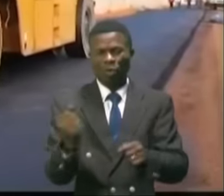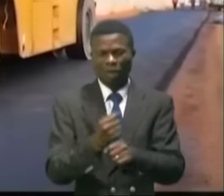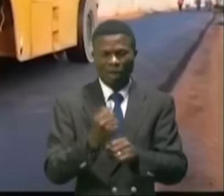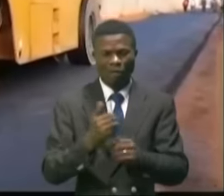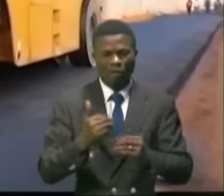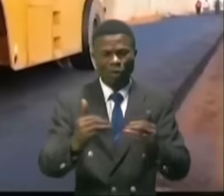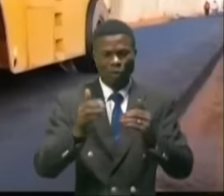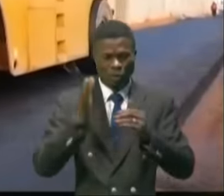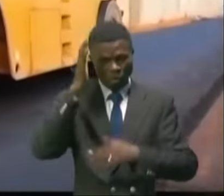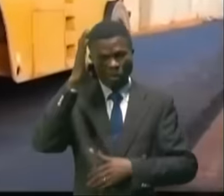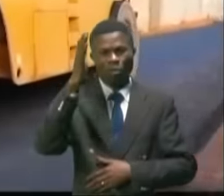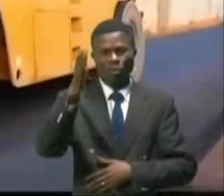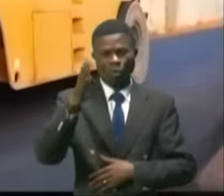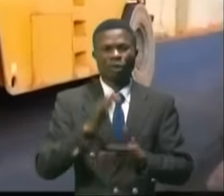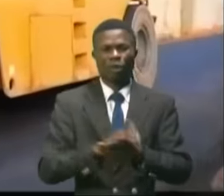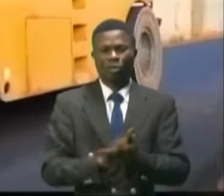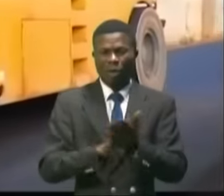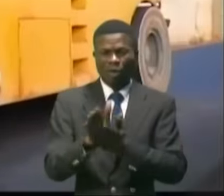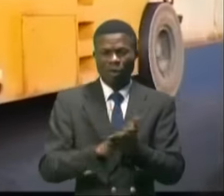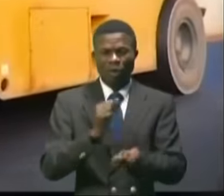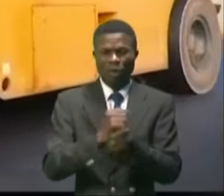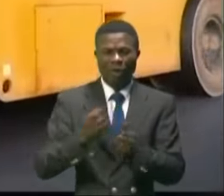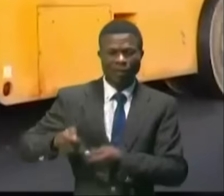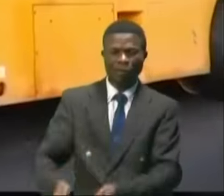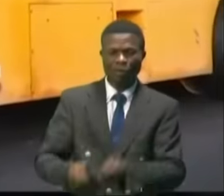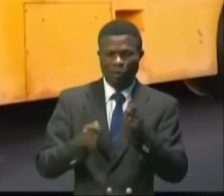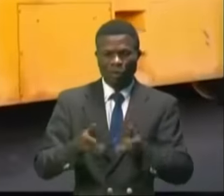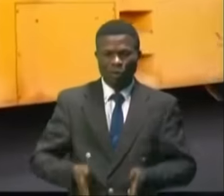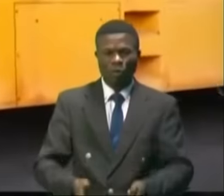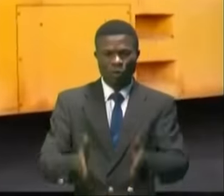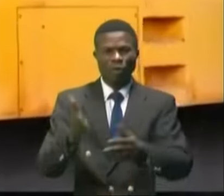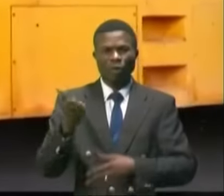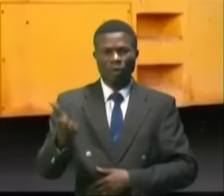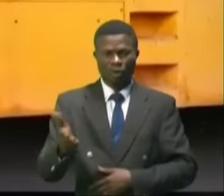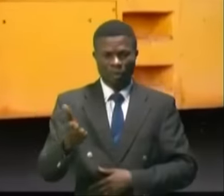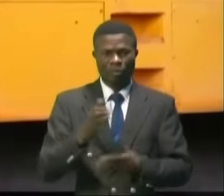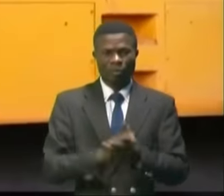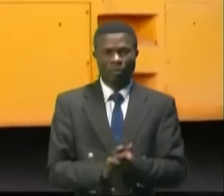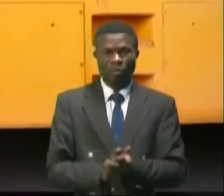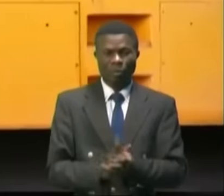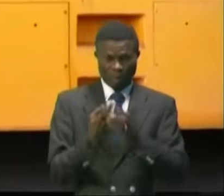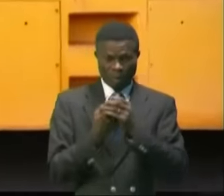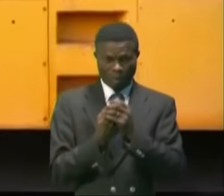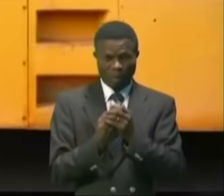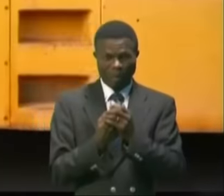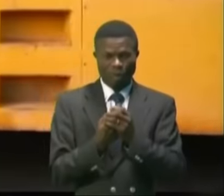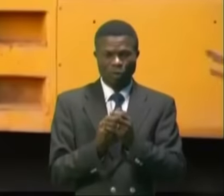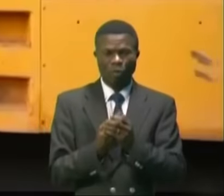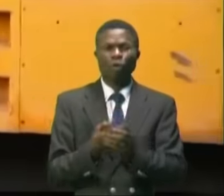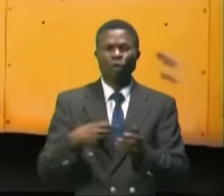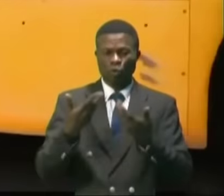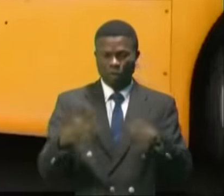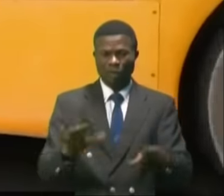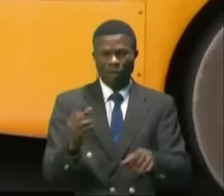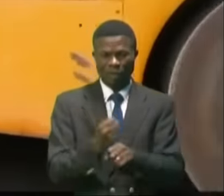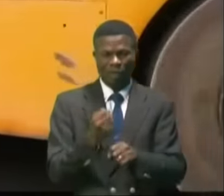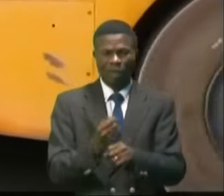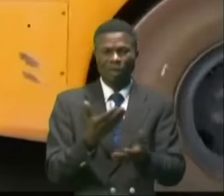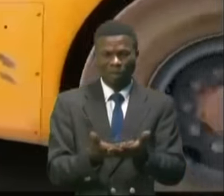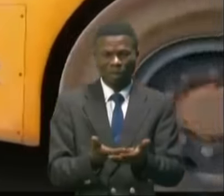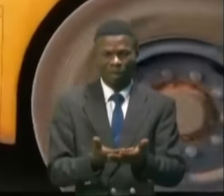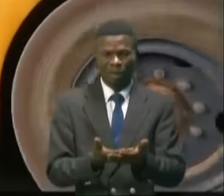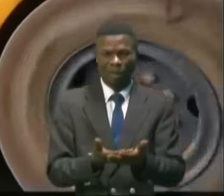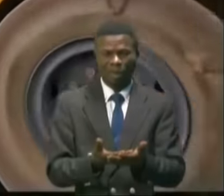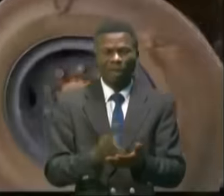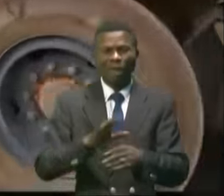'on va se concentrer sur la travaux d'utilisation. Donc ici, moi, aujourd'hui, on est vraiment concentré pour terminer l'asphalte,